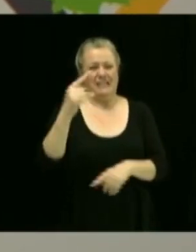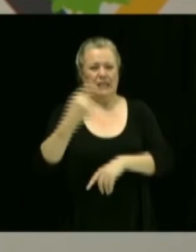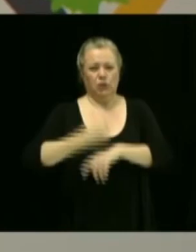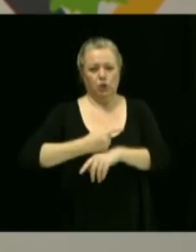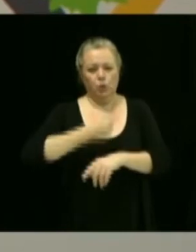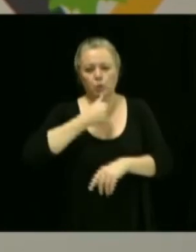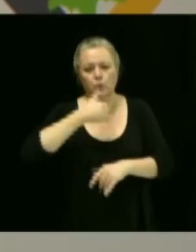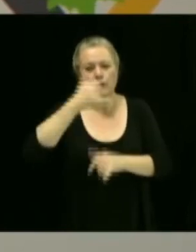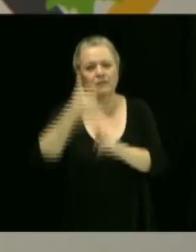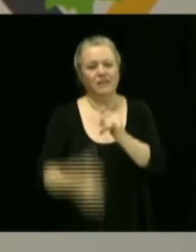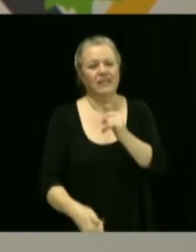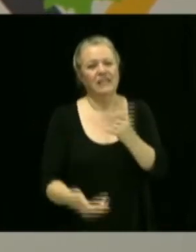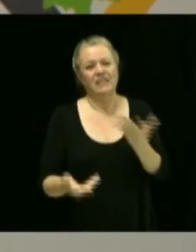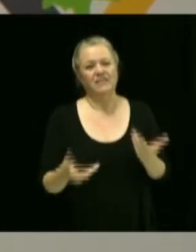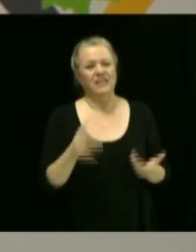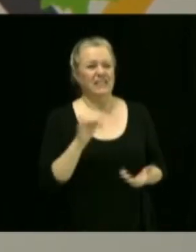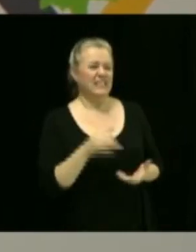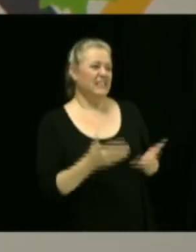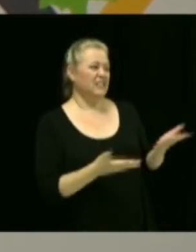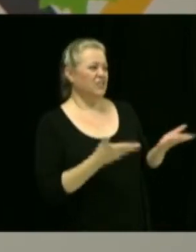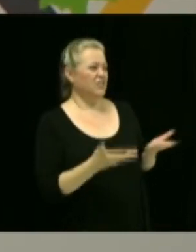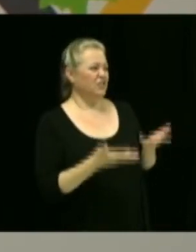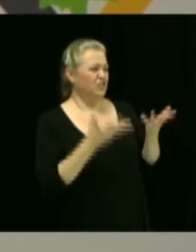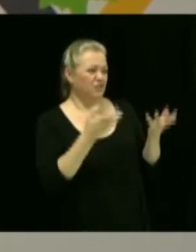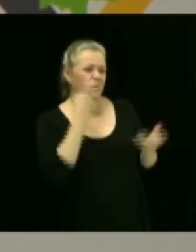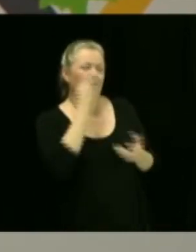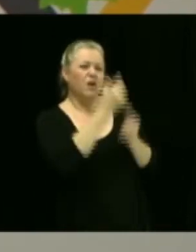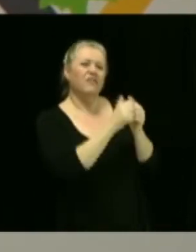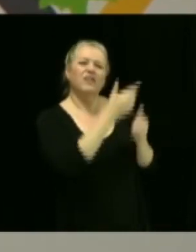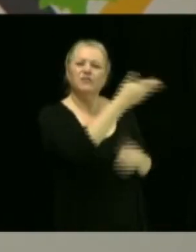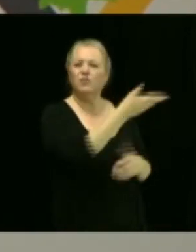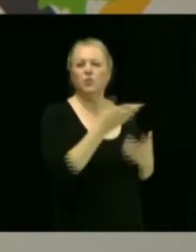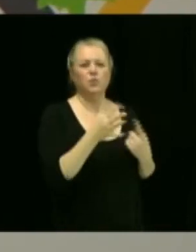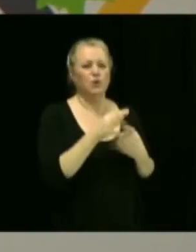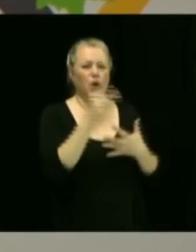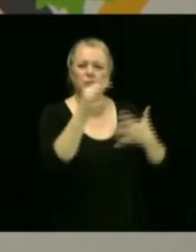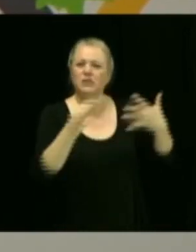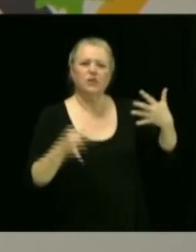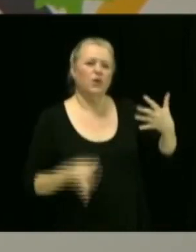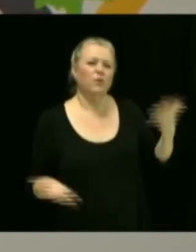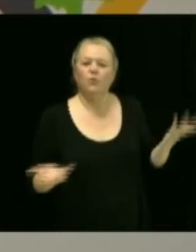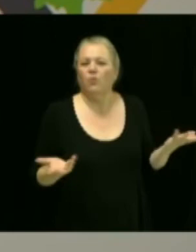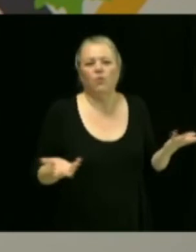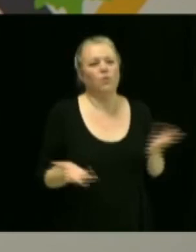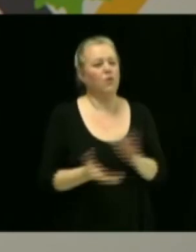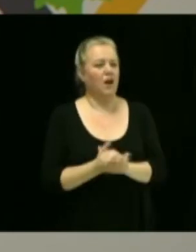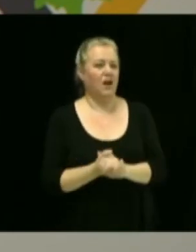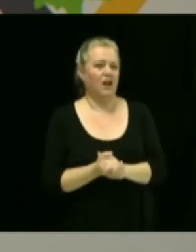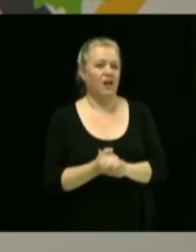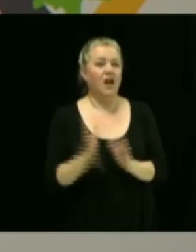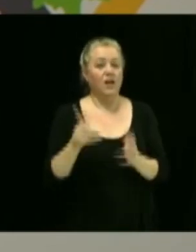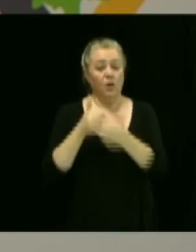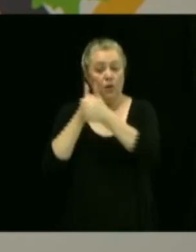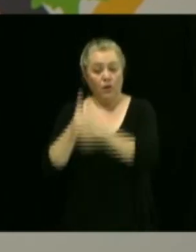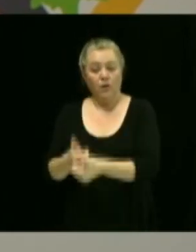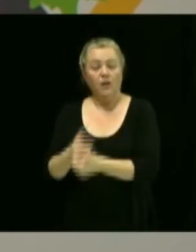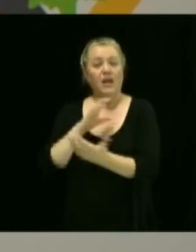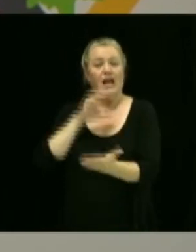Ça fait que je voulais voir avec vous, c'est quoi les options prochaines. Selon l'article 134